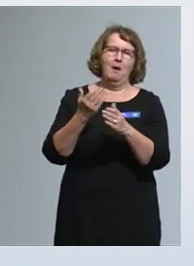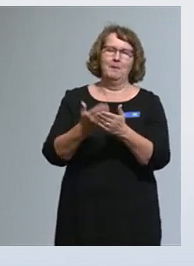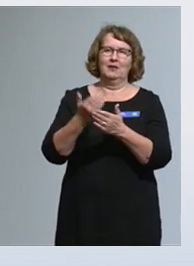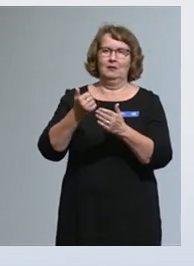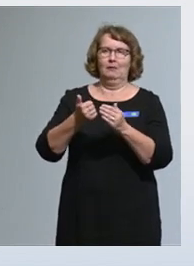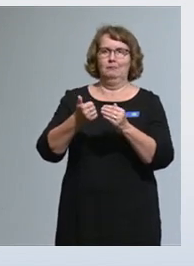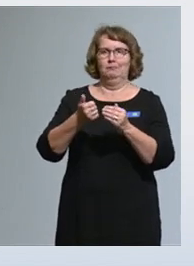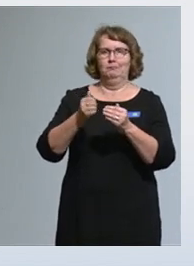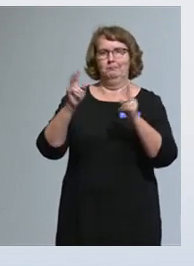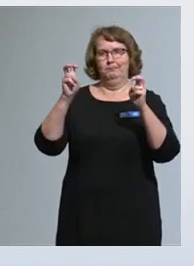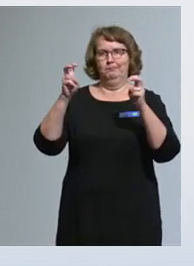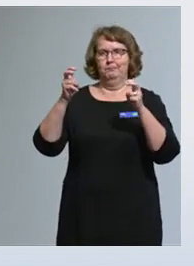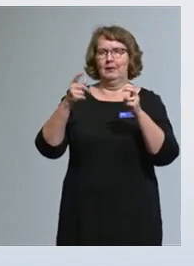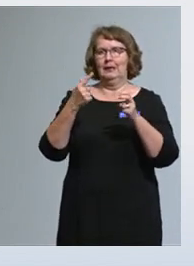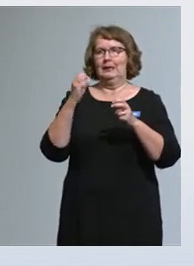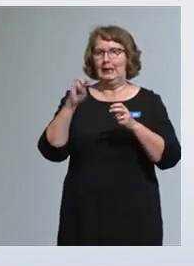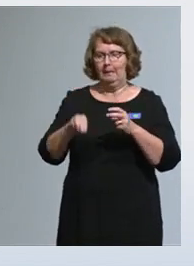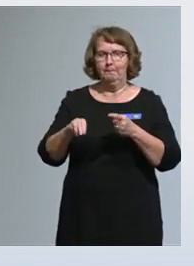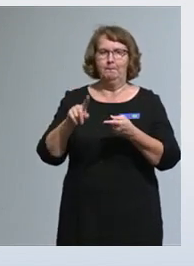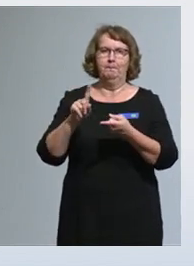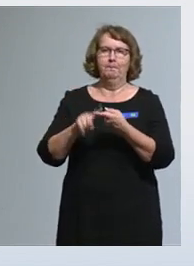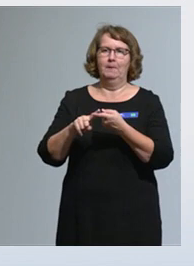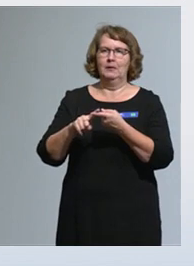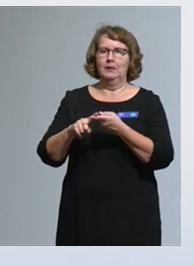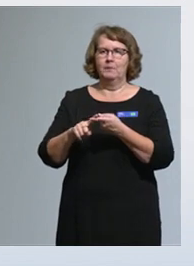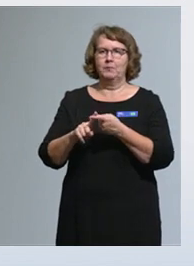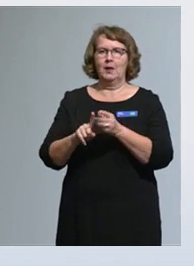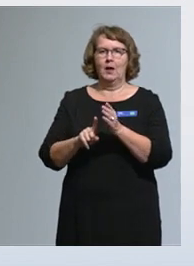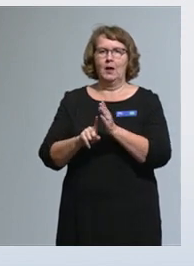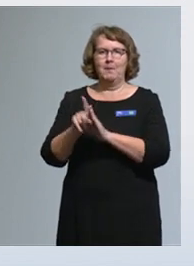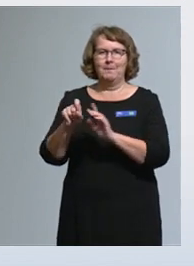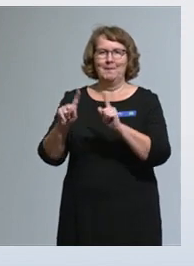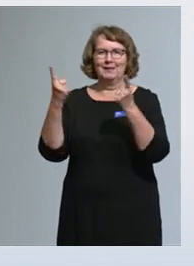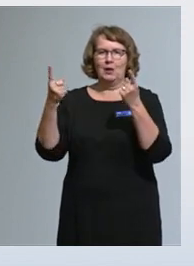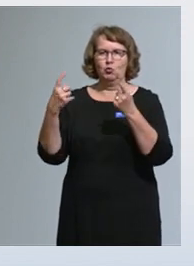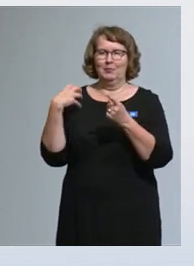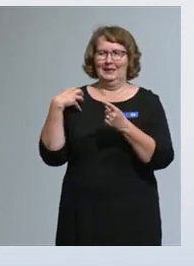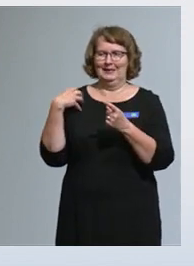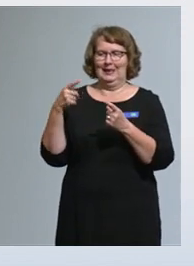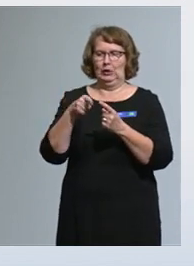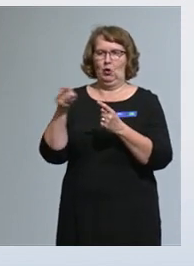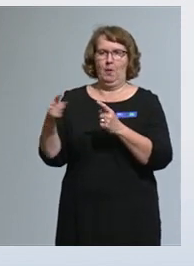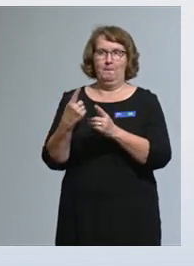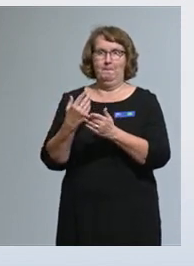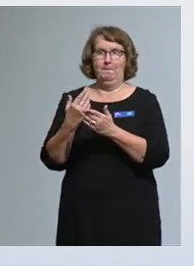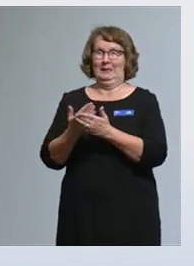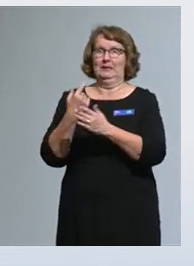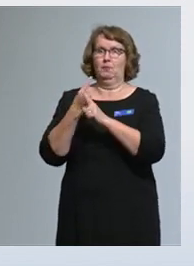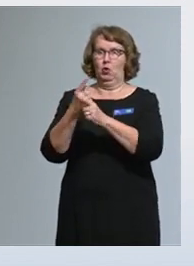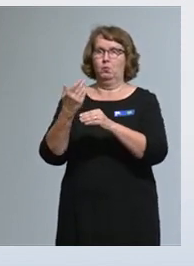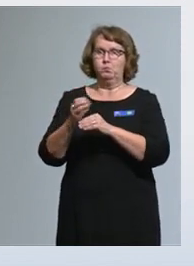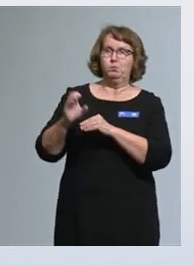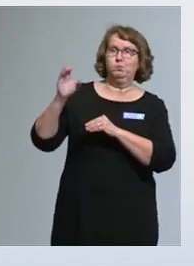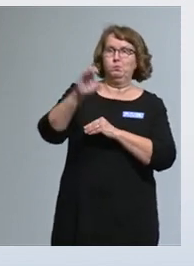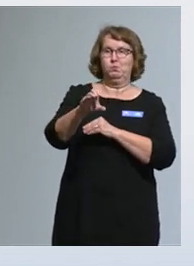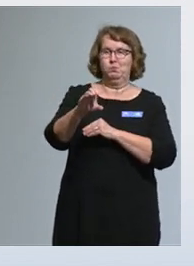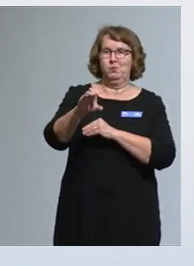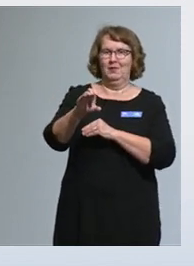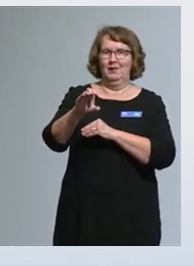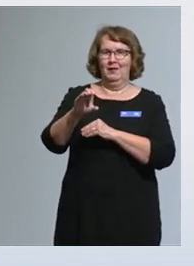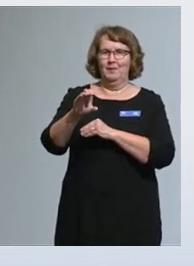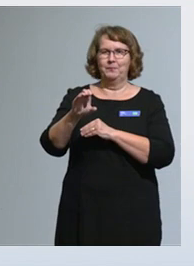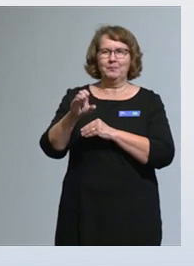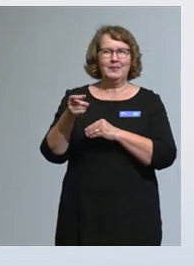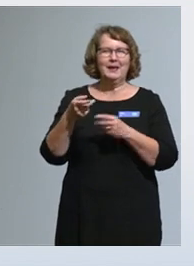ovat myös TEM ja maa- metsätalousministeriö. Ne eivät sinänsä perinteisesti ole